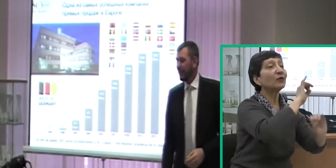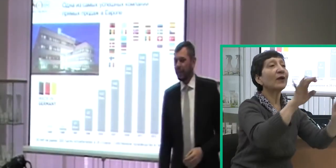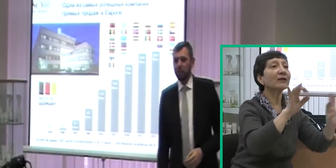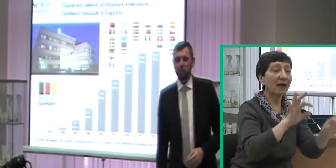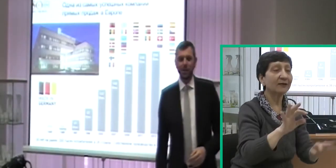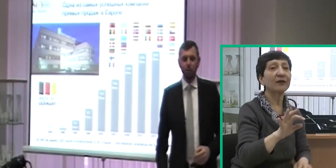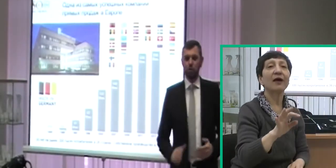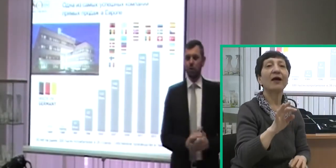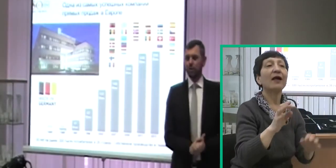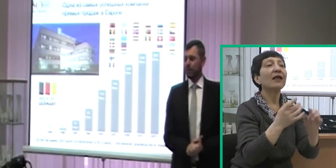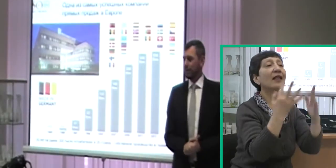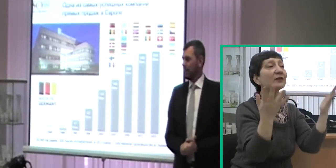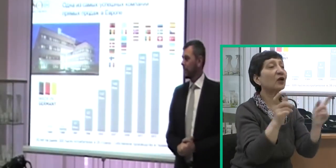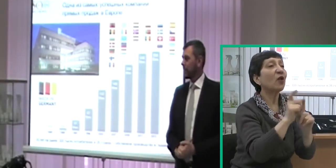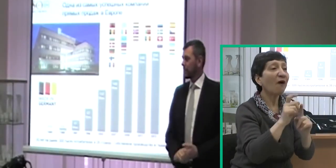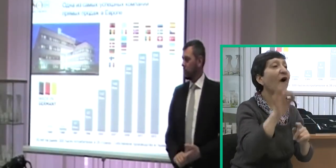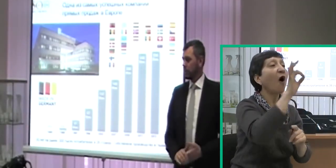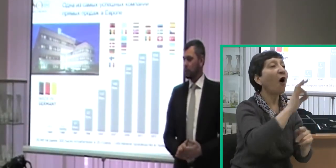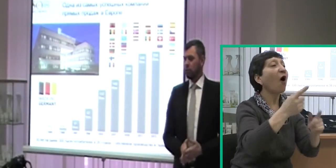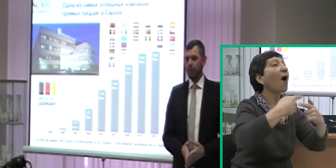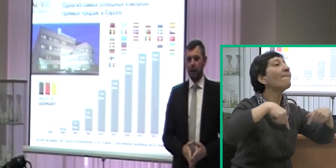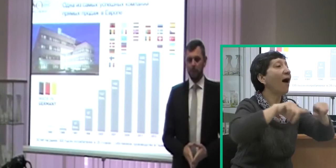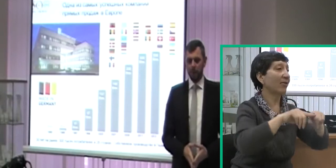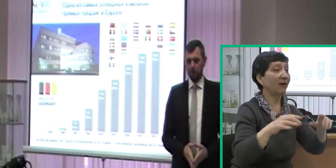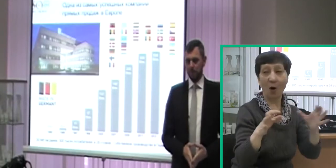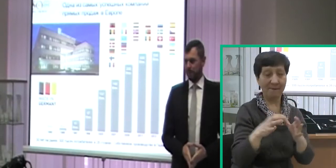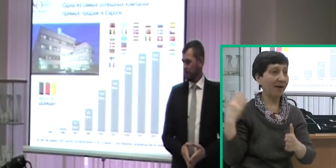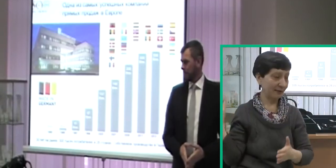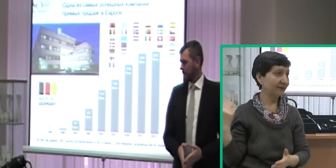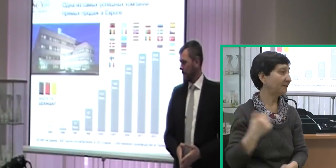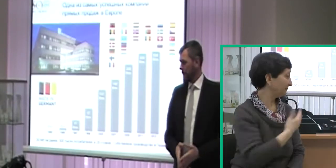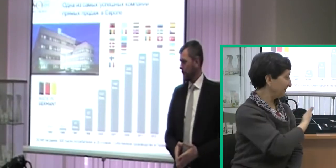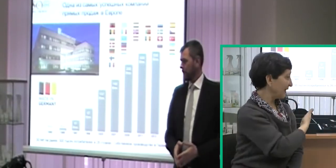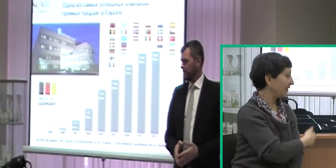Тогда я начну с того, что несколько слов скажу вам про компанию.